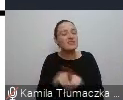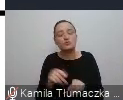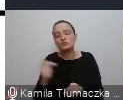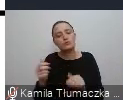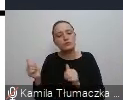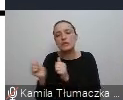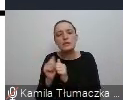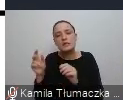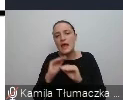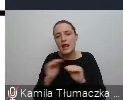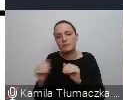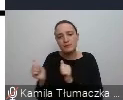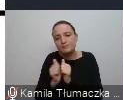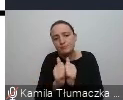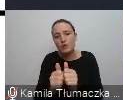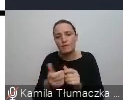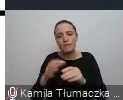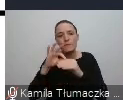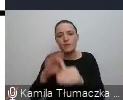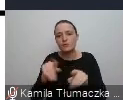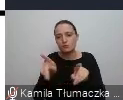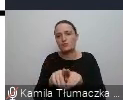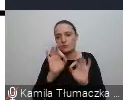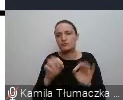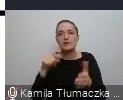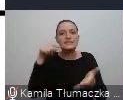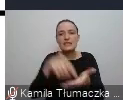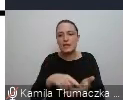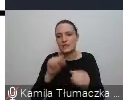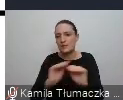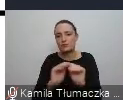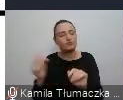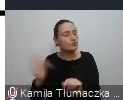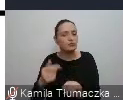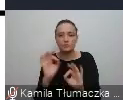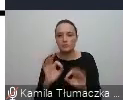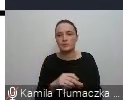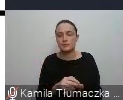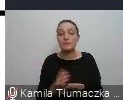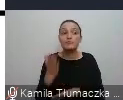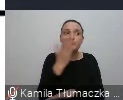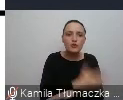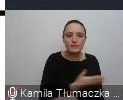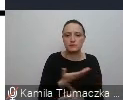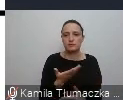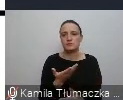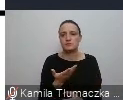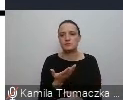bardzo konkretnej terapii z określonym celem terapeutycznym. Więc zanim przystąpimy do